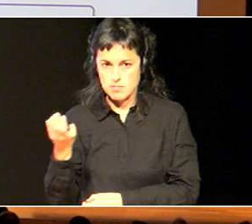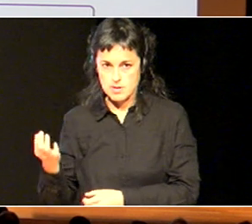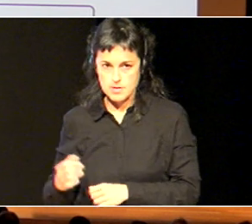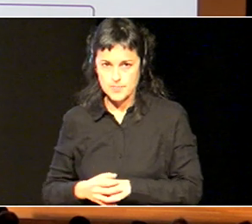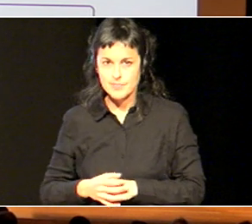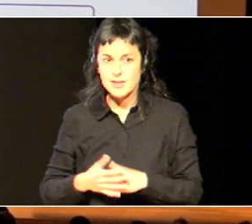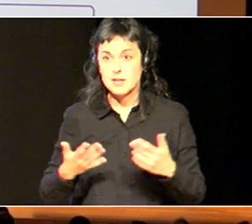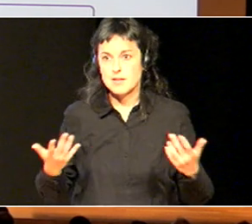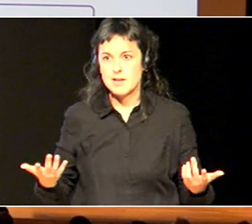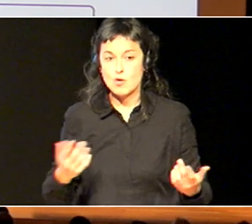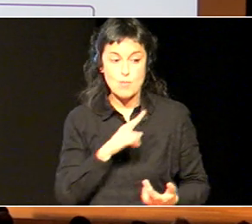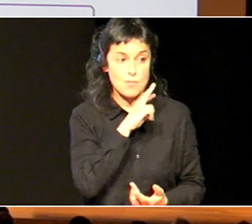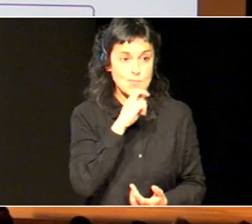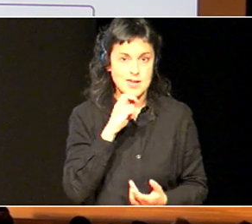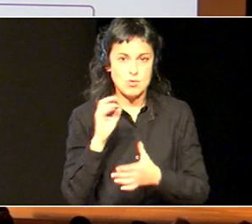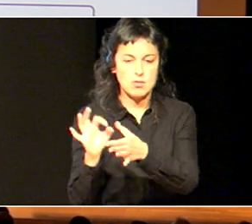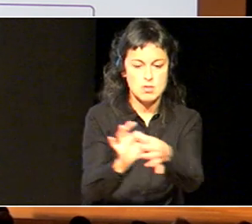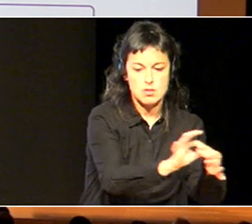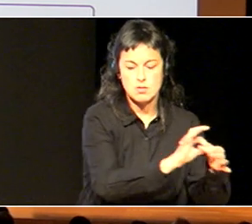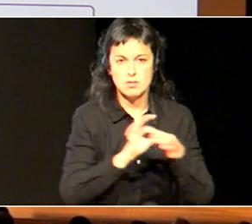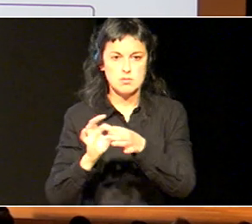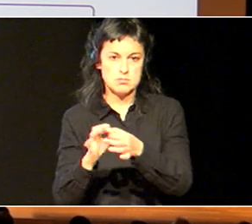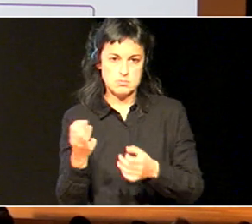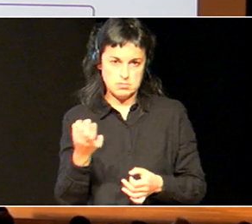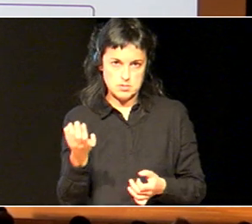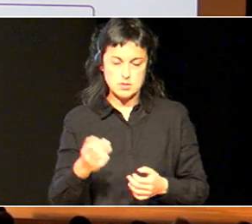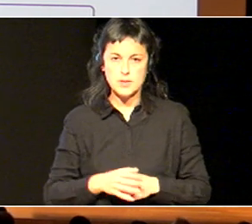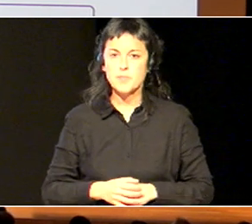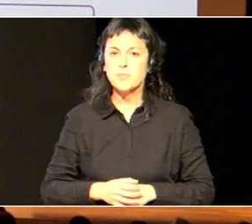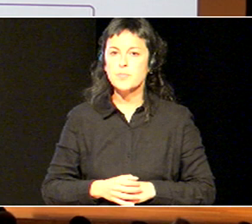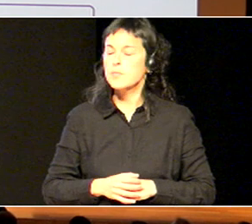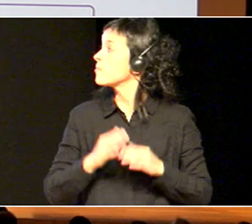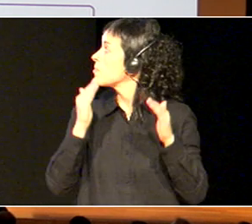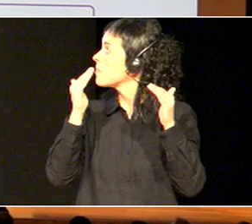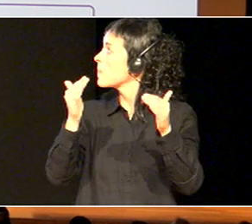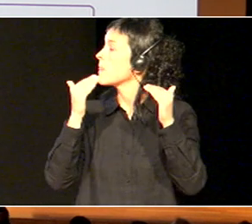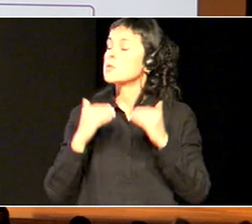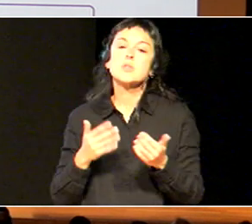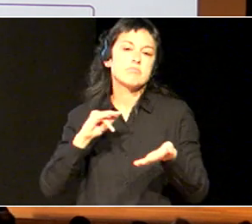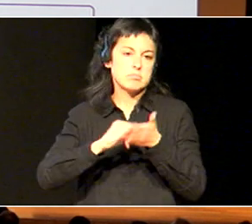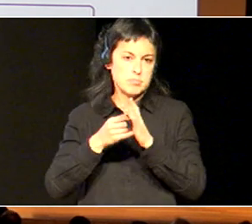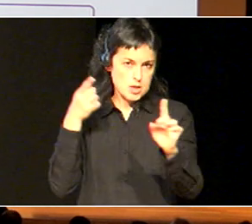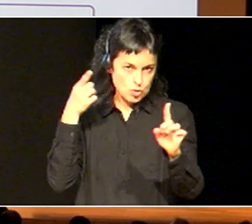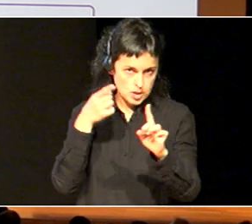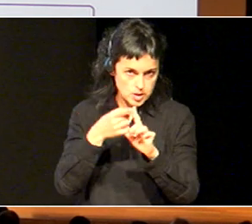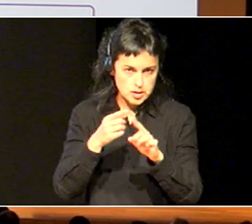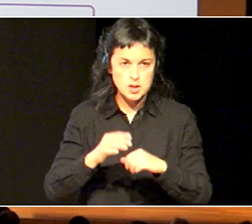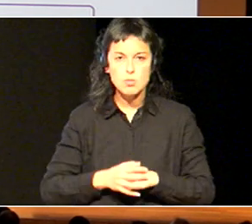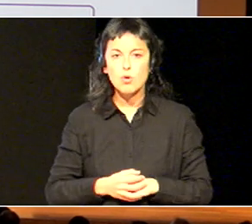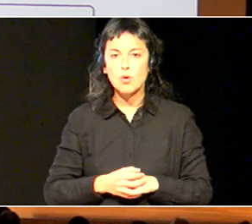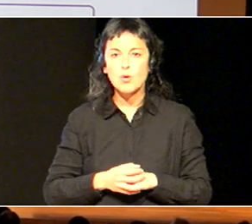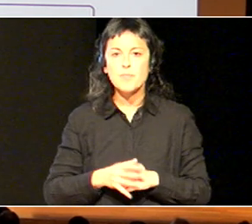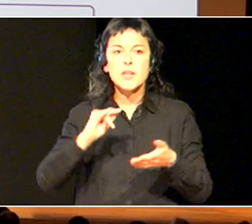erentzea balio hoietako. Gero, noski agertzen dira planaren elburuak, planaren jarraipena,